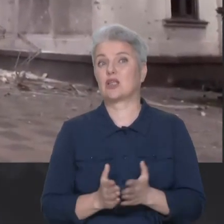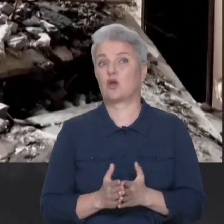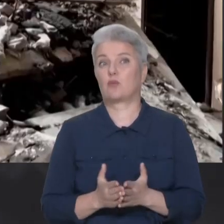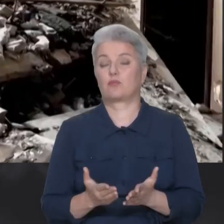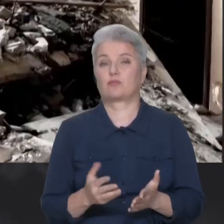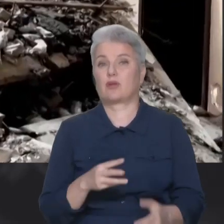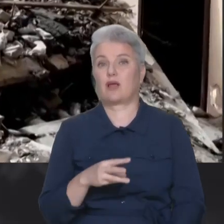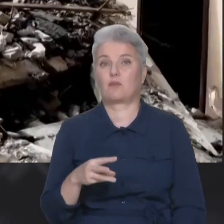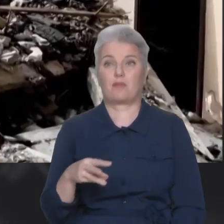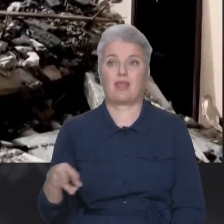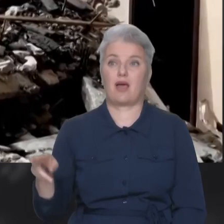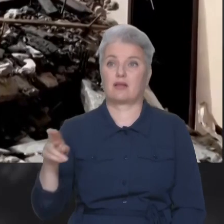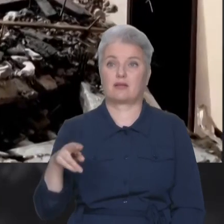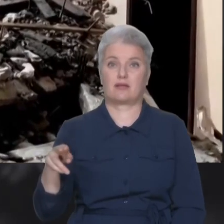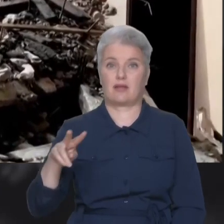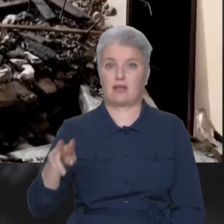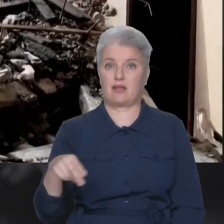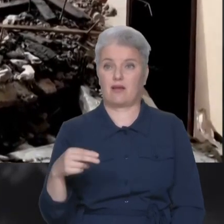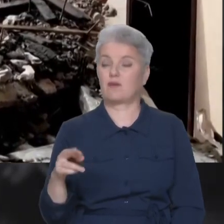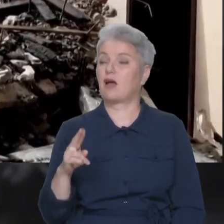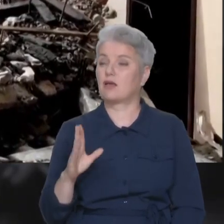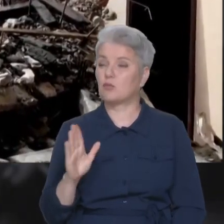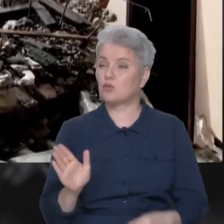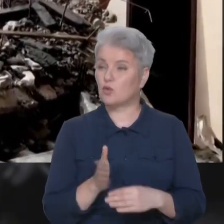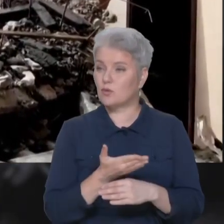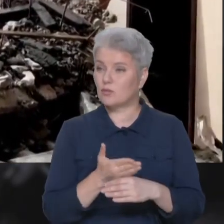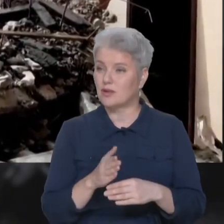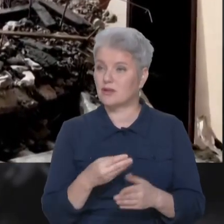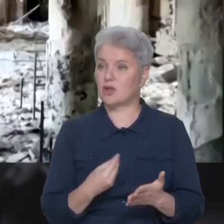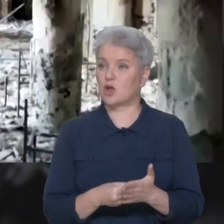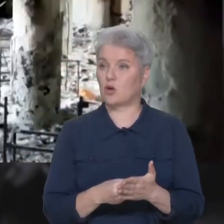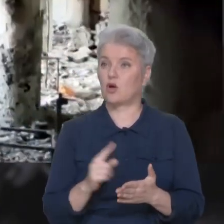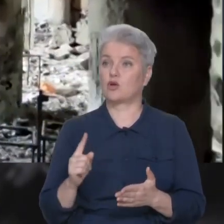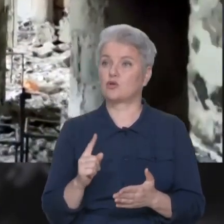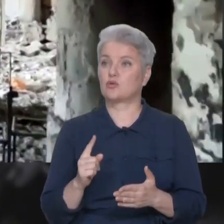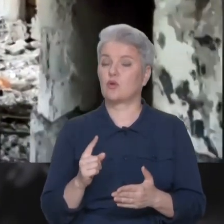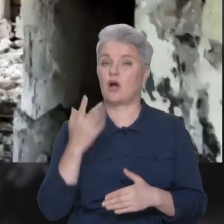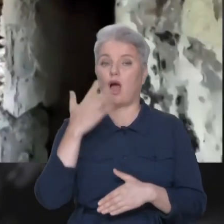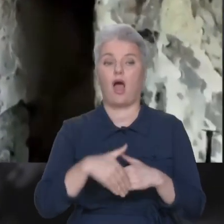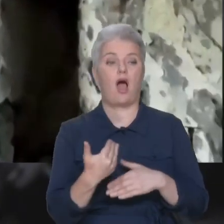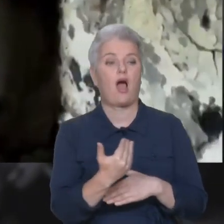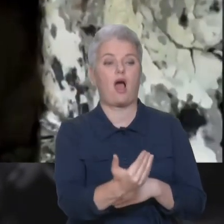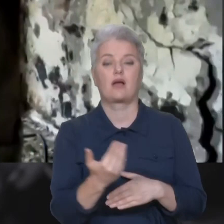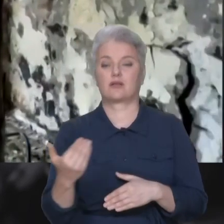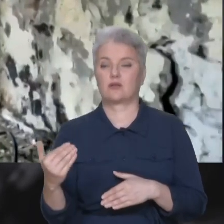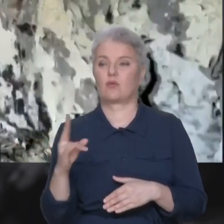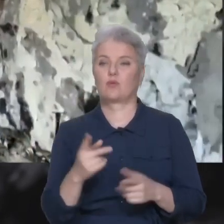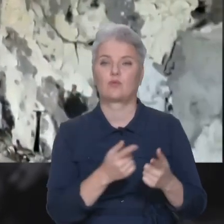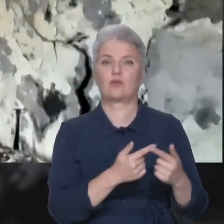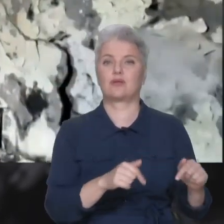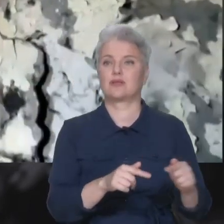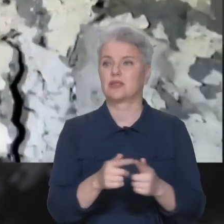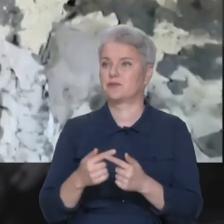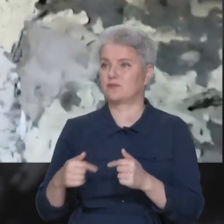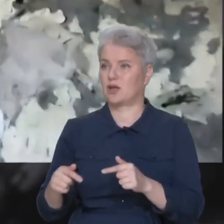що мова йде про мільярди євро. А як будуть розподілятися ці кошти? Що піде адресно? Що на яку сферу, зокрема? Я так розумію,